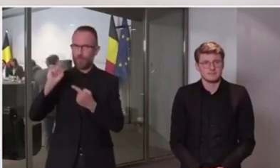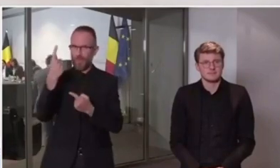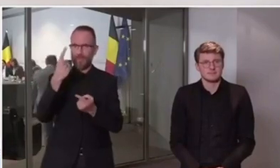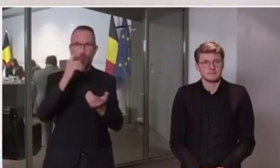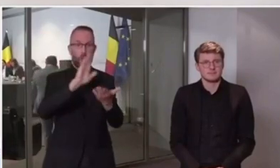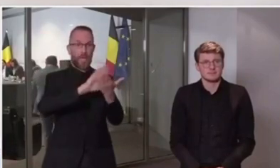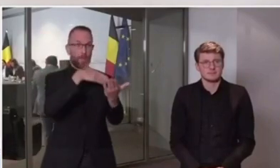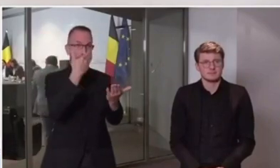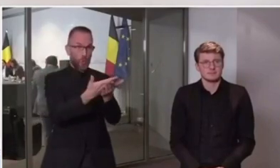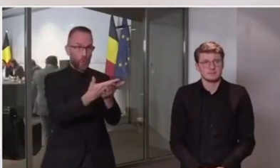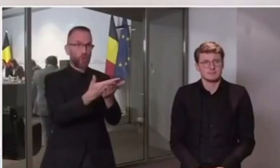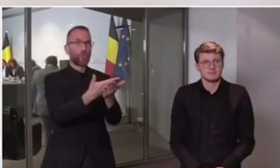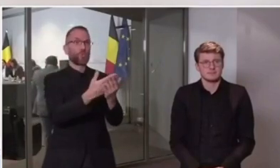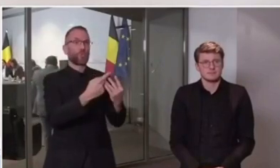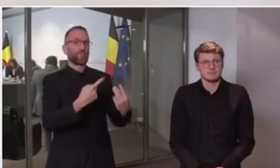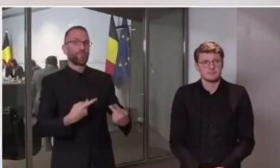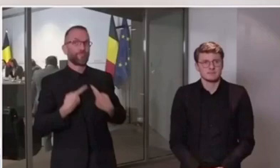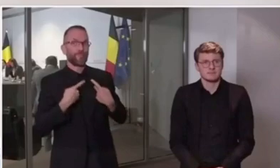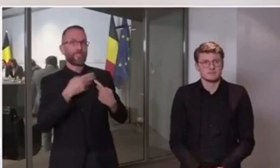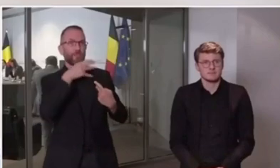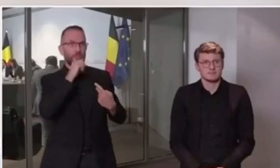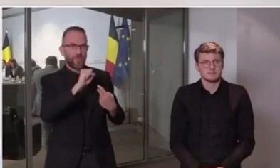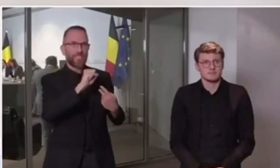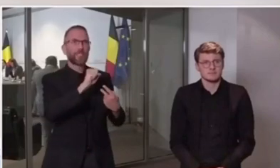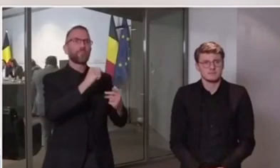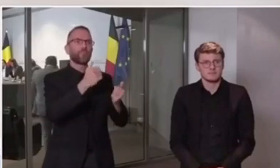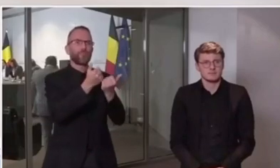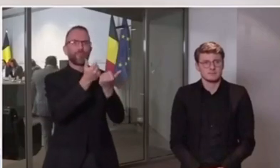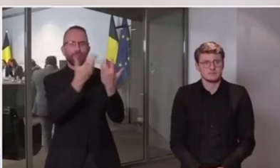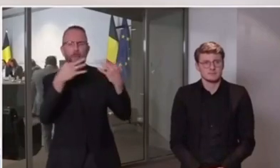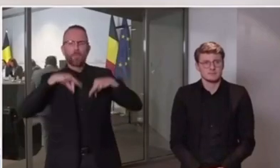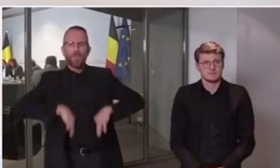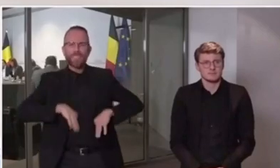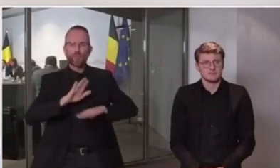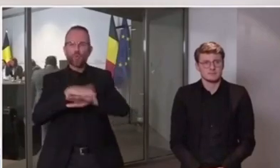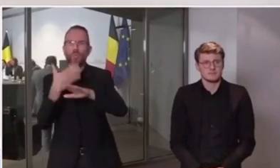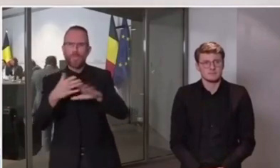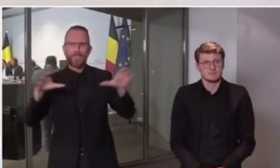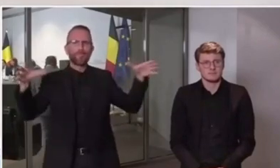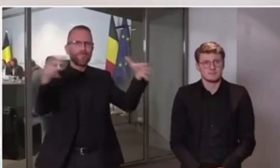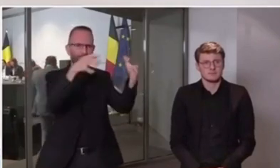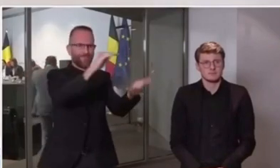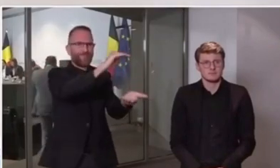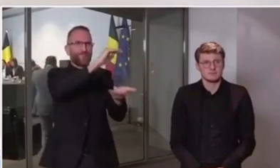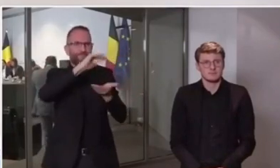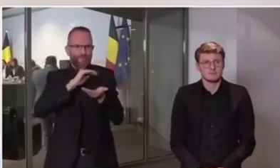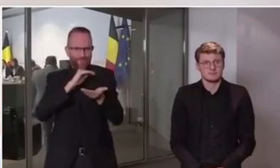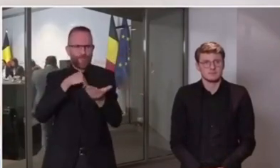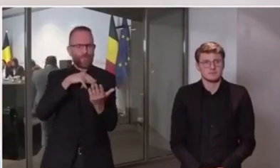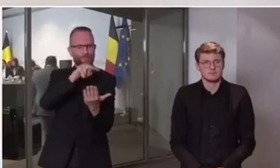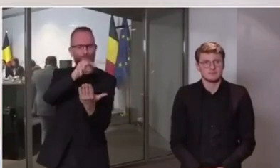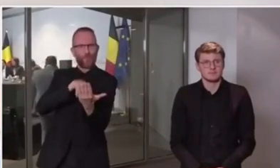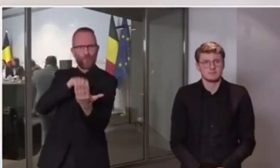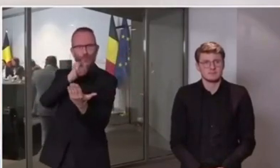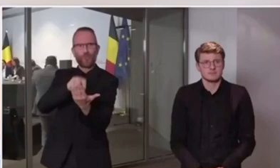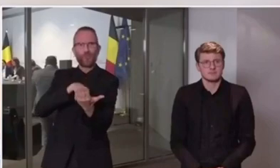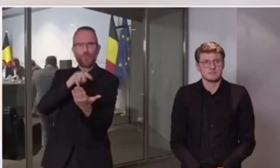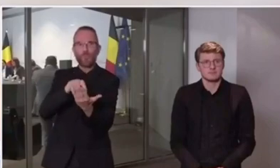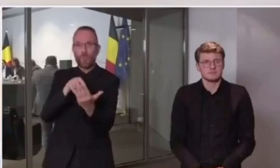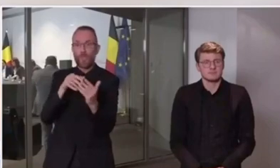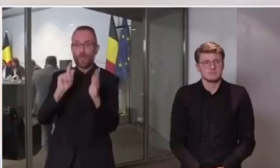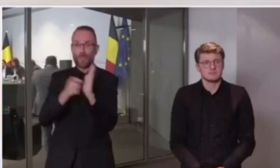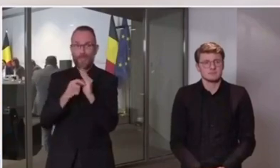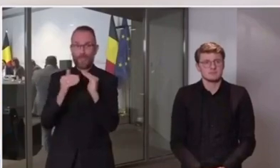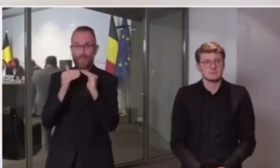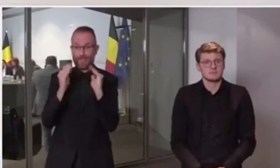que lorsque les mesures de confinement seront levées progressivement, les masques en tissu seront conseillés. Pour toute